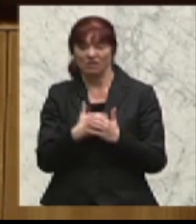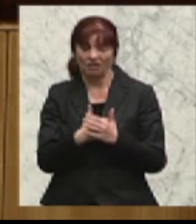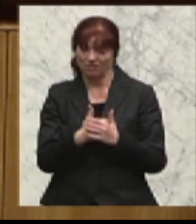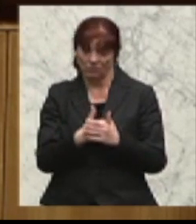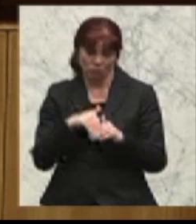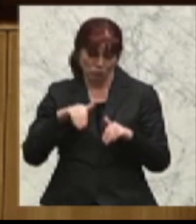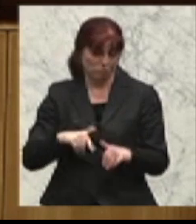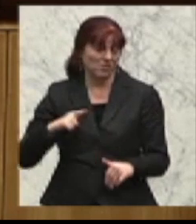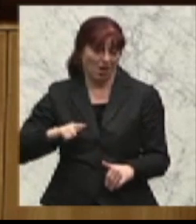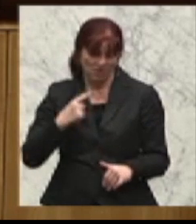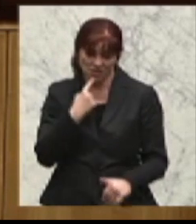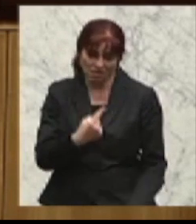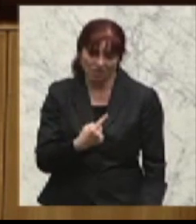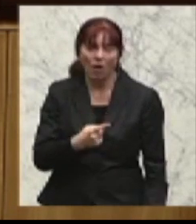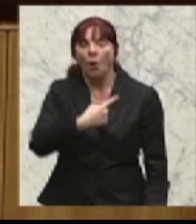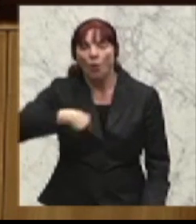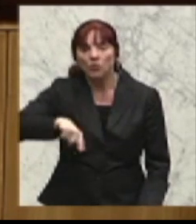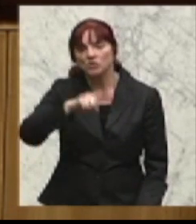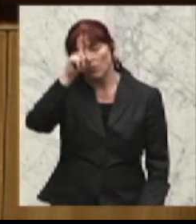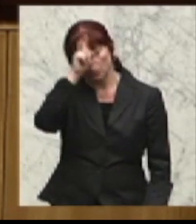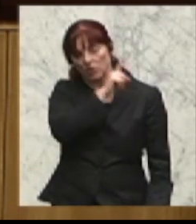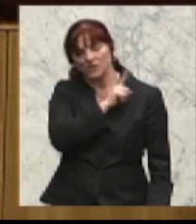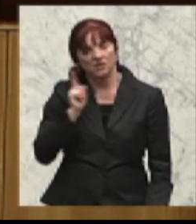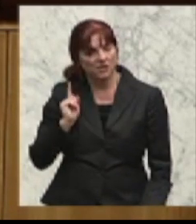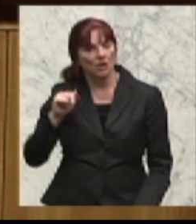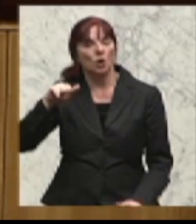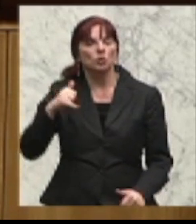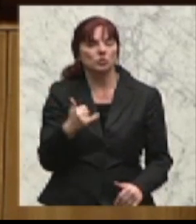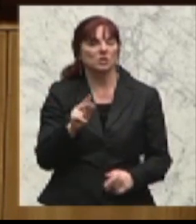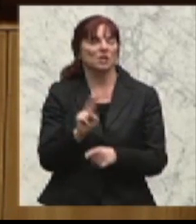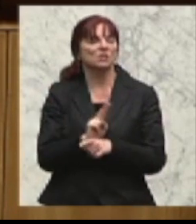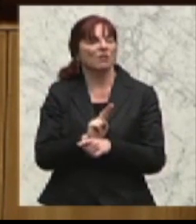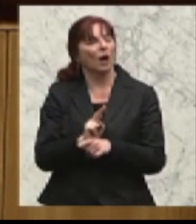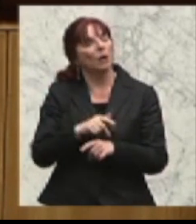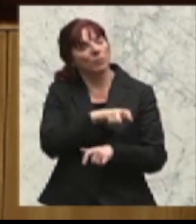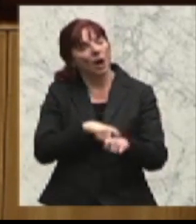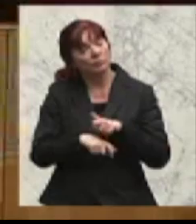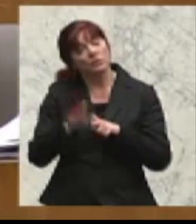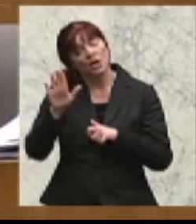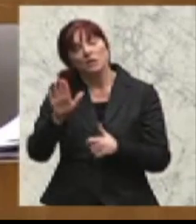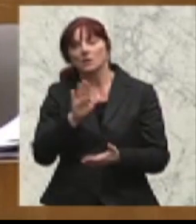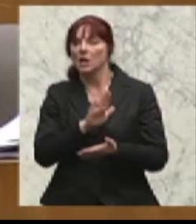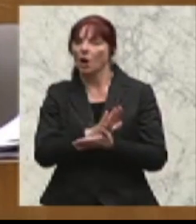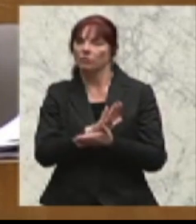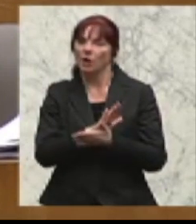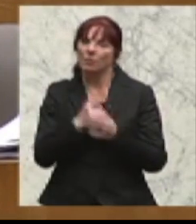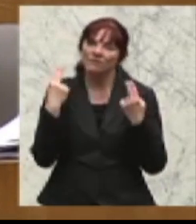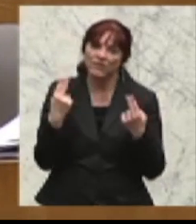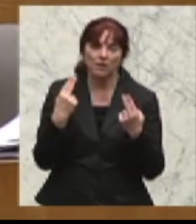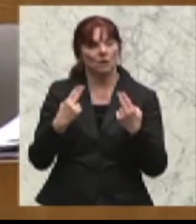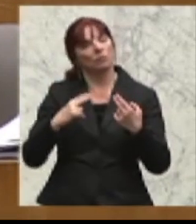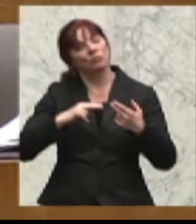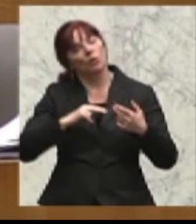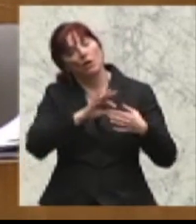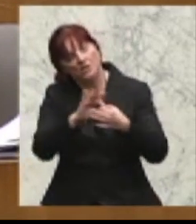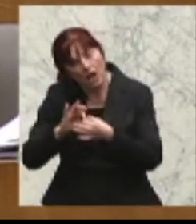unsere Polizistinnen und Polizisten, unsere Justizwachebeamten, die leisten einen, hat einen unverzichtbaren Job für die Allgemeinheit. Und diese Geringschätzung, die Ihnen